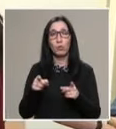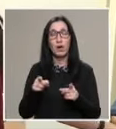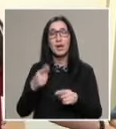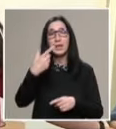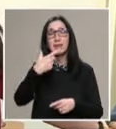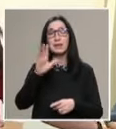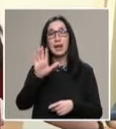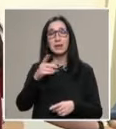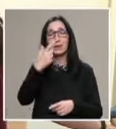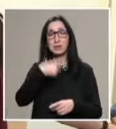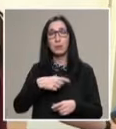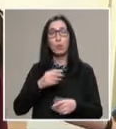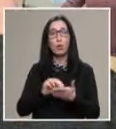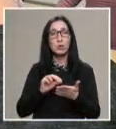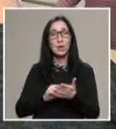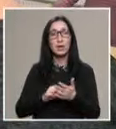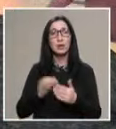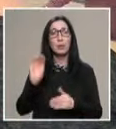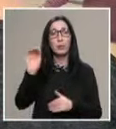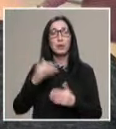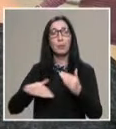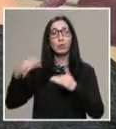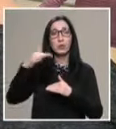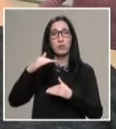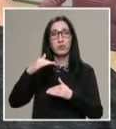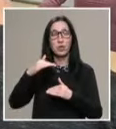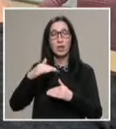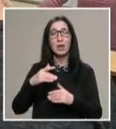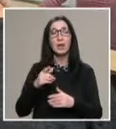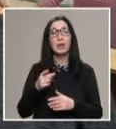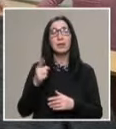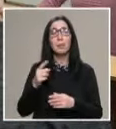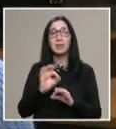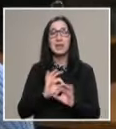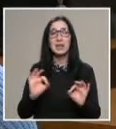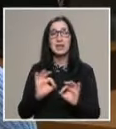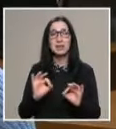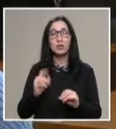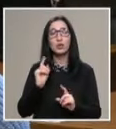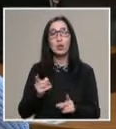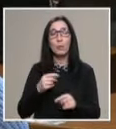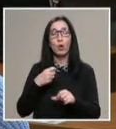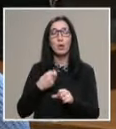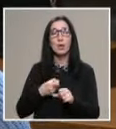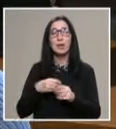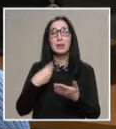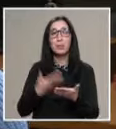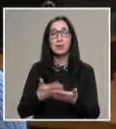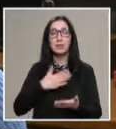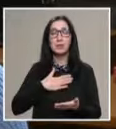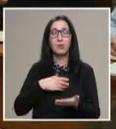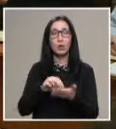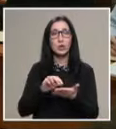самооценка да бъде по-завишена. Тяхната самооценка да бъде реалистична и те да могат да представят своите